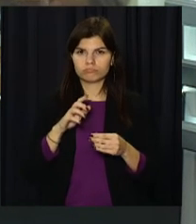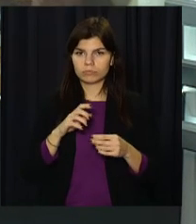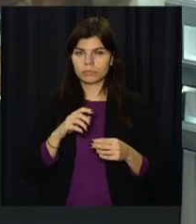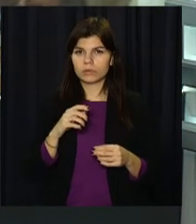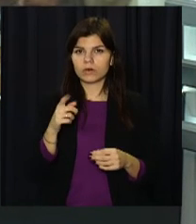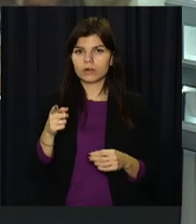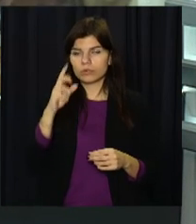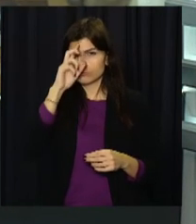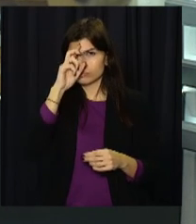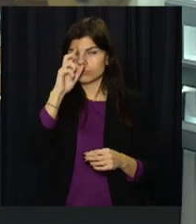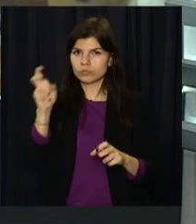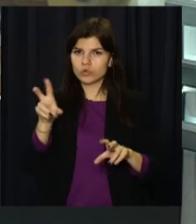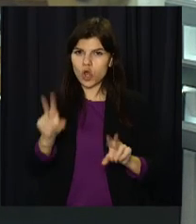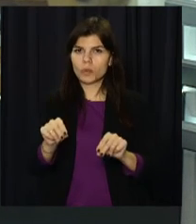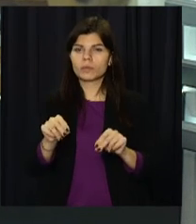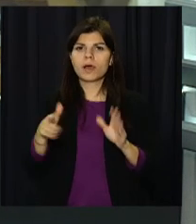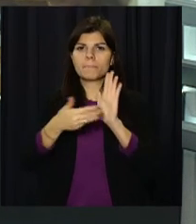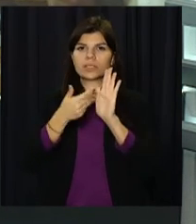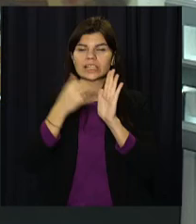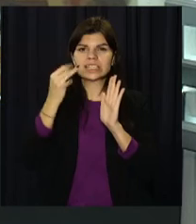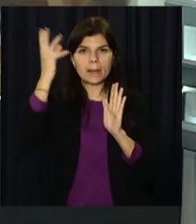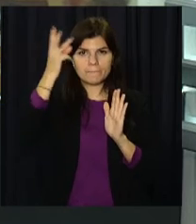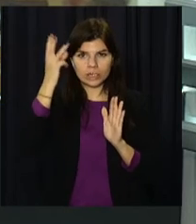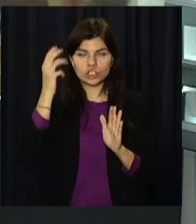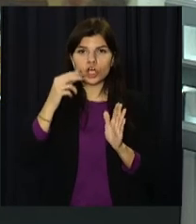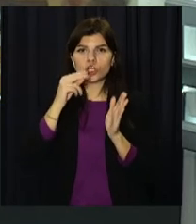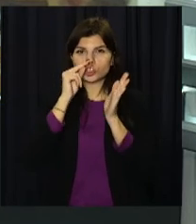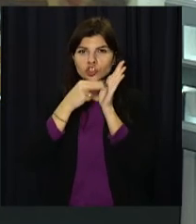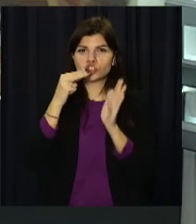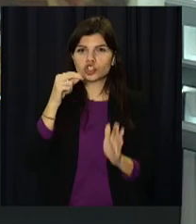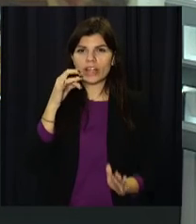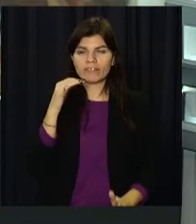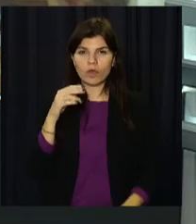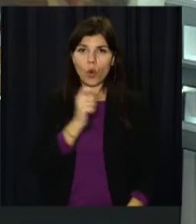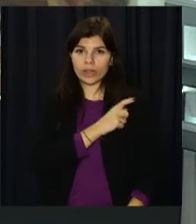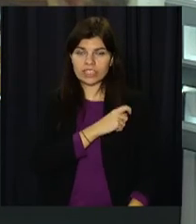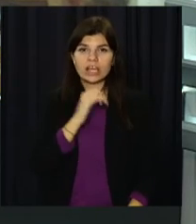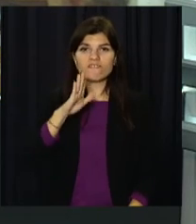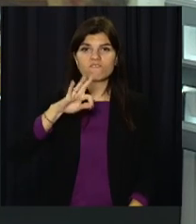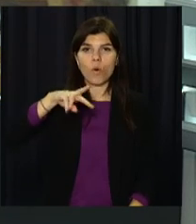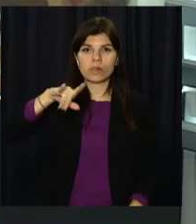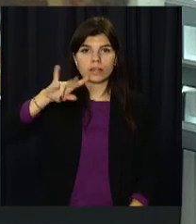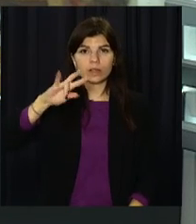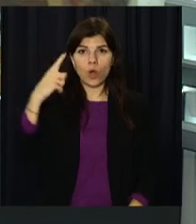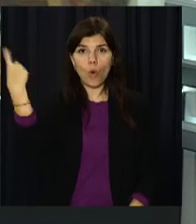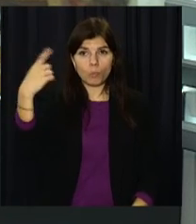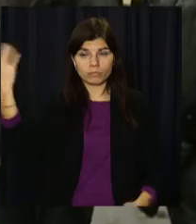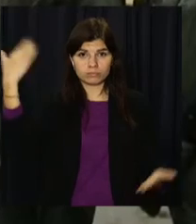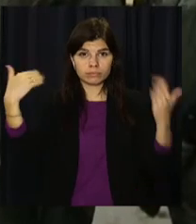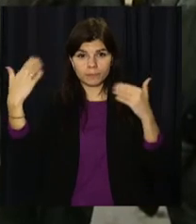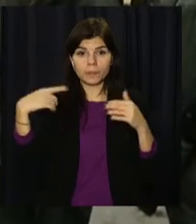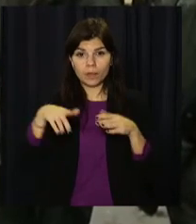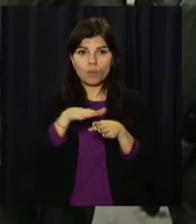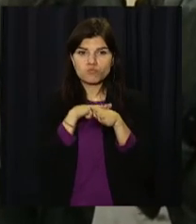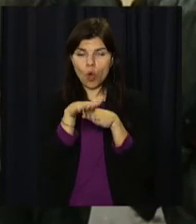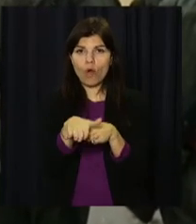недоторканість держави поклялися призовники із Хмельницької, Чернівецької, Одеської та Волинської областей. Після проходження